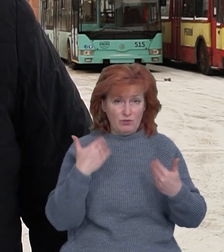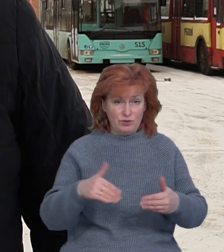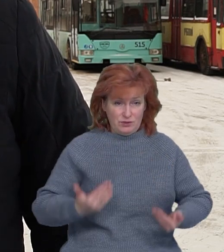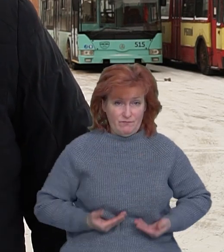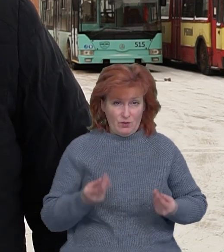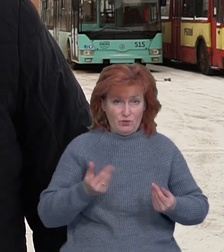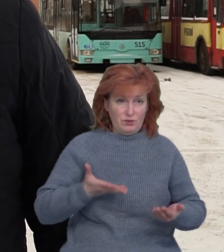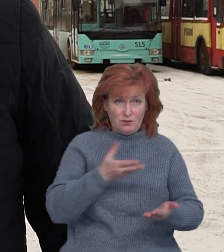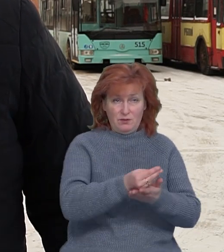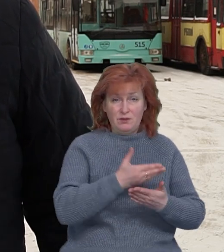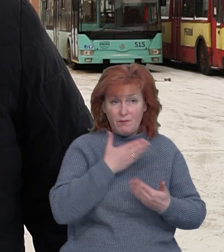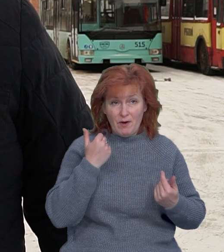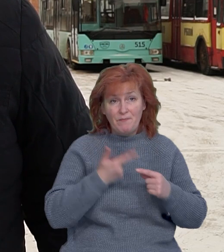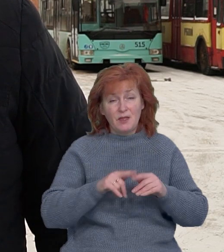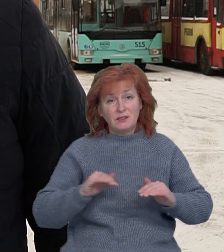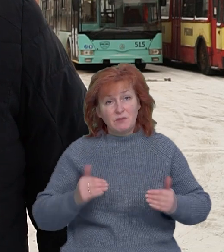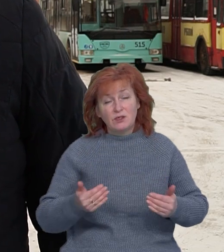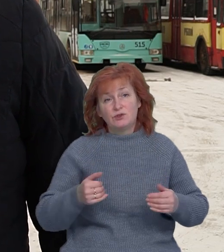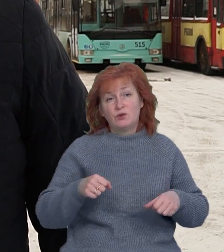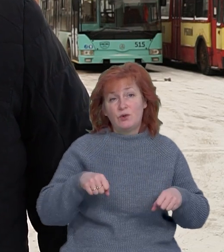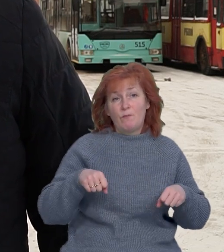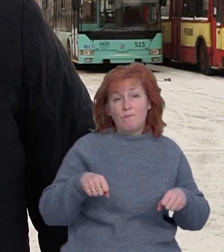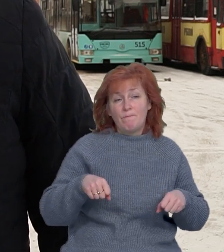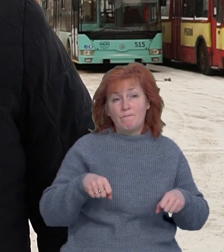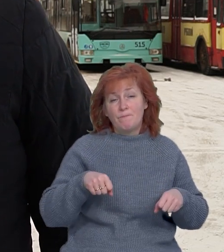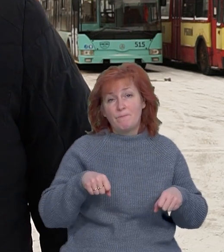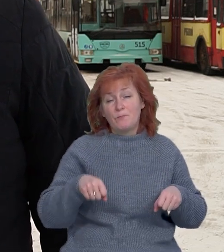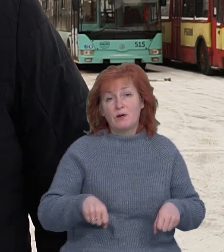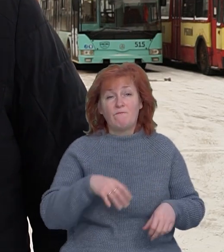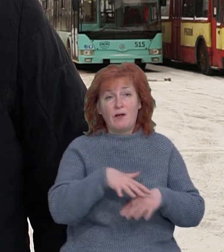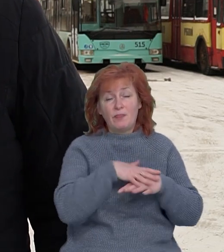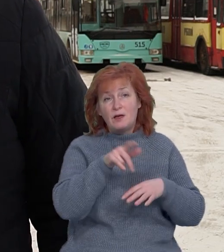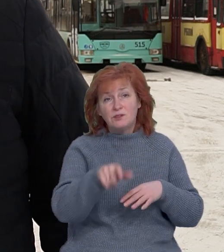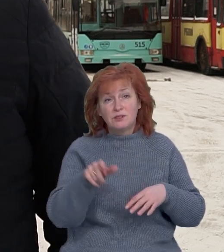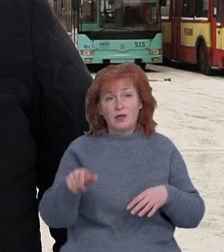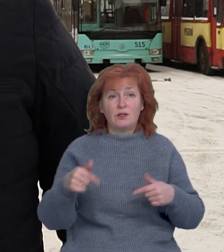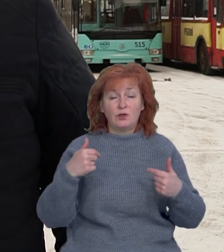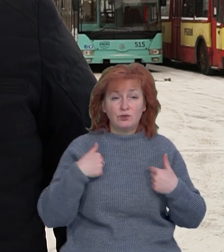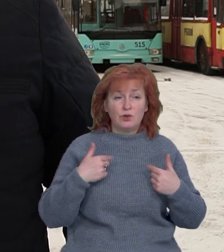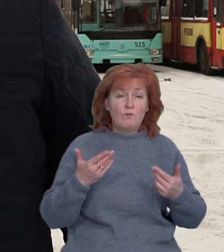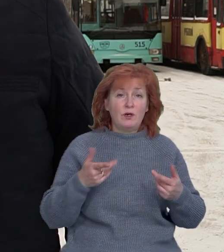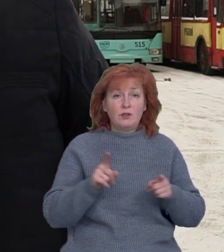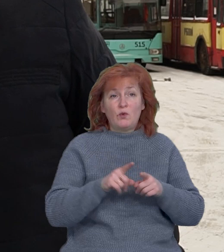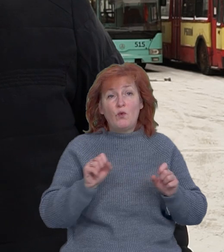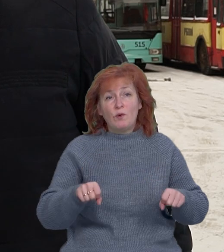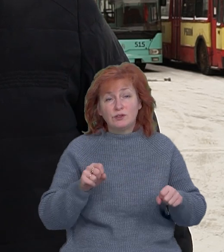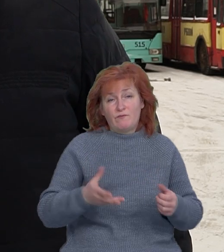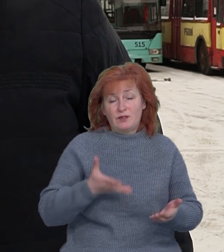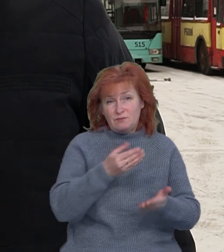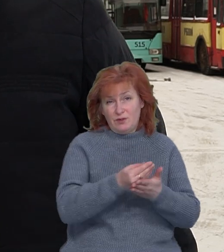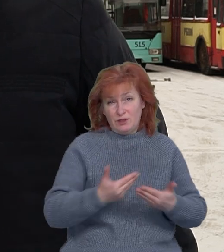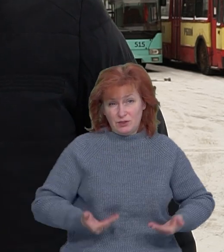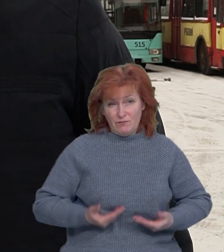дещо зменшує права населення, громадян, що ми прибираємо таку можливість розрахуватися